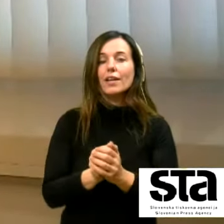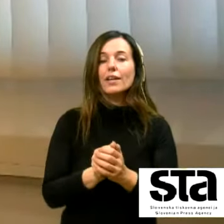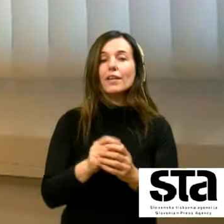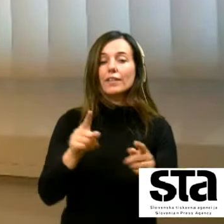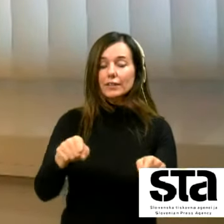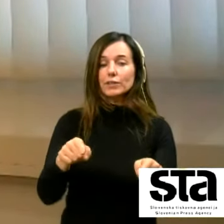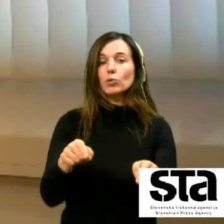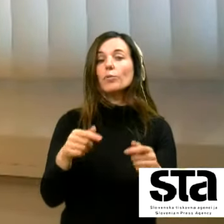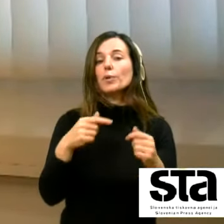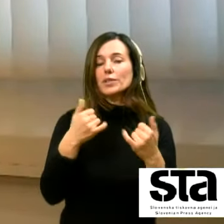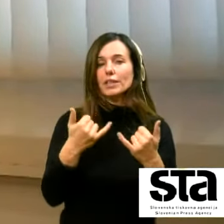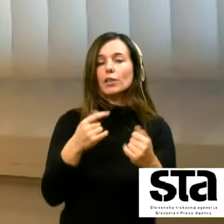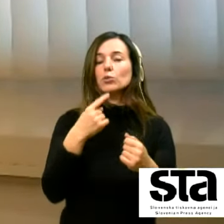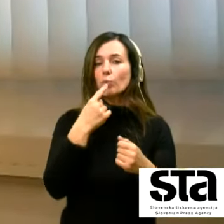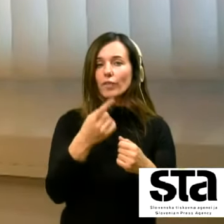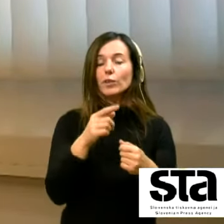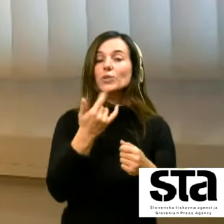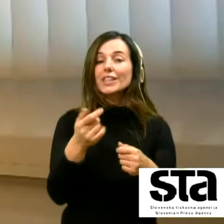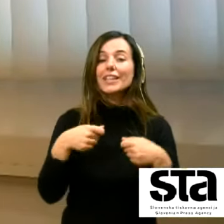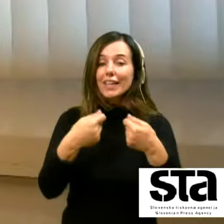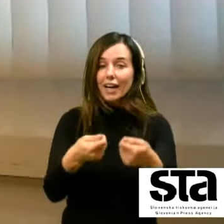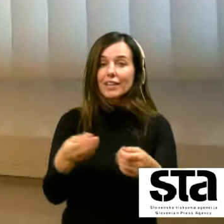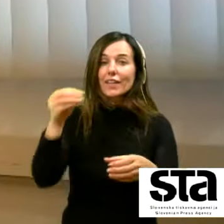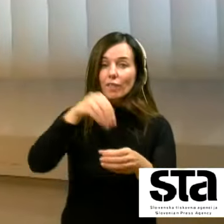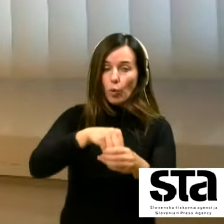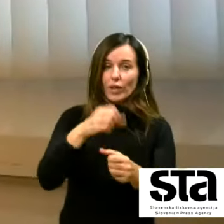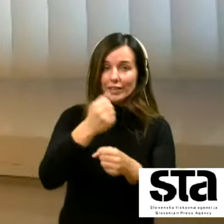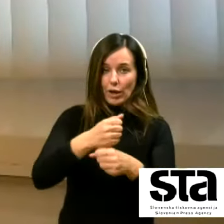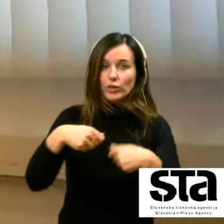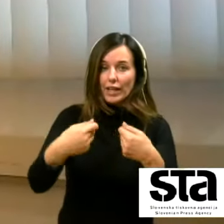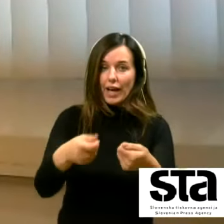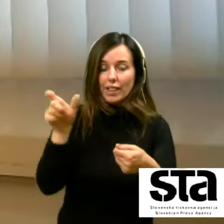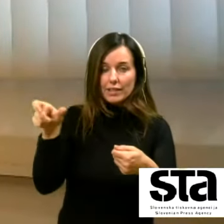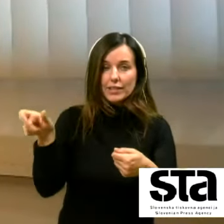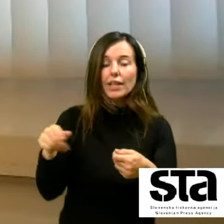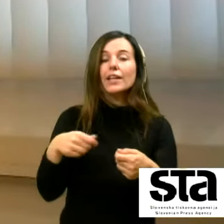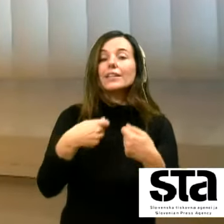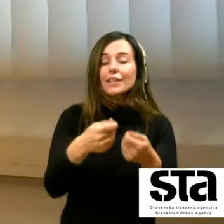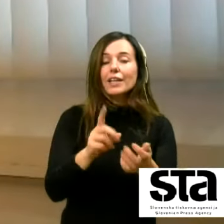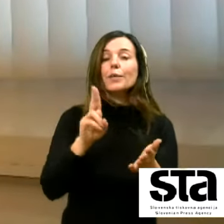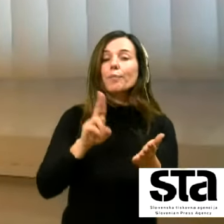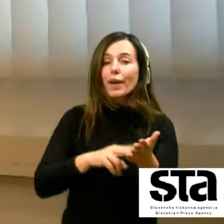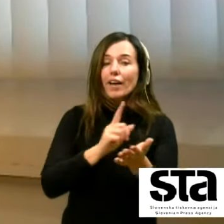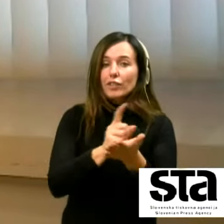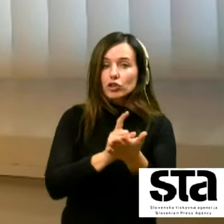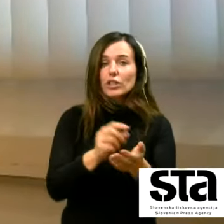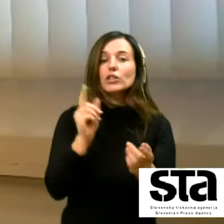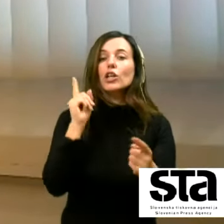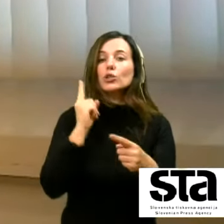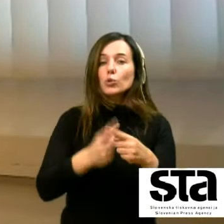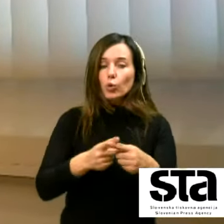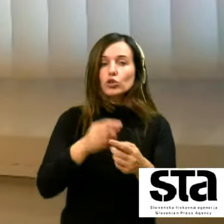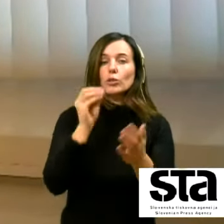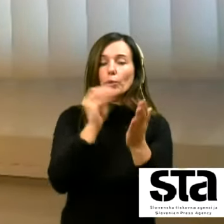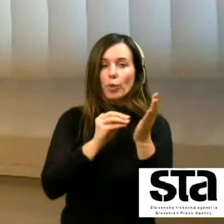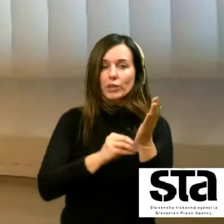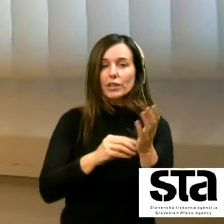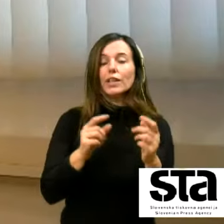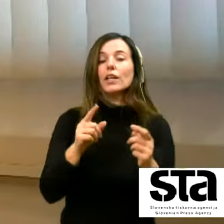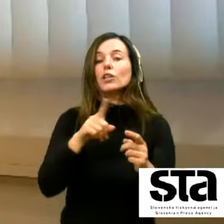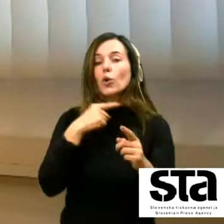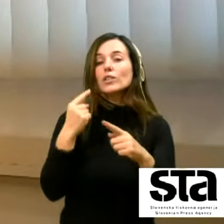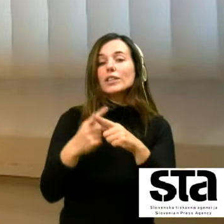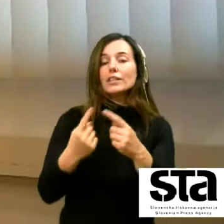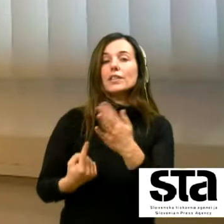mestu prelero na vse delodejavcev ki dajajo te vloge in da odajo te vloge pravočasno s točnimi podatki ker vzporto se zvedi da